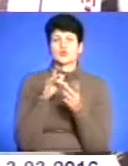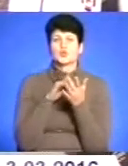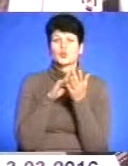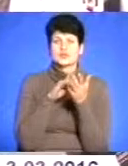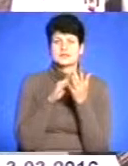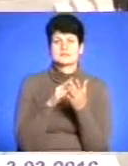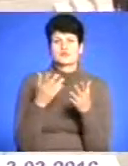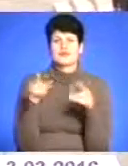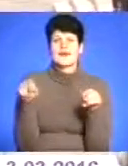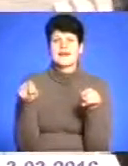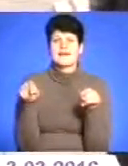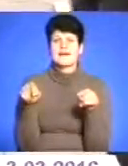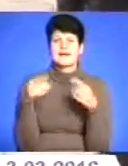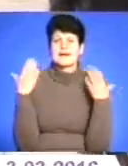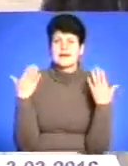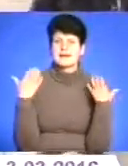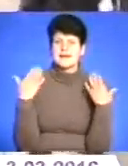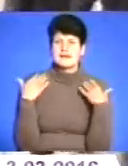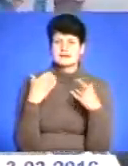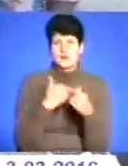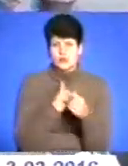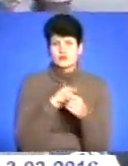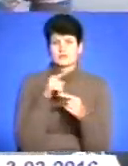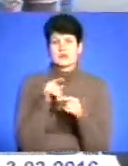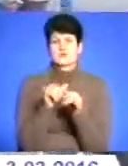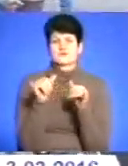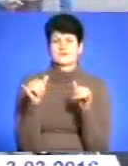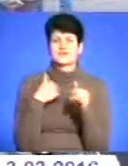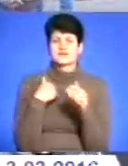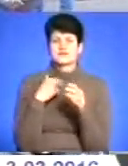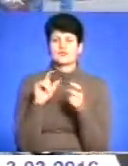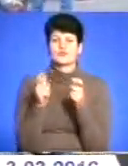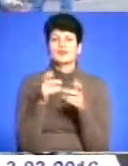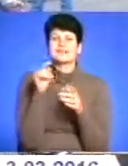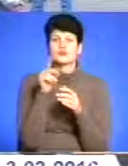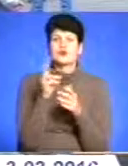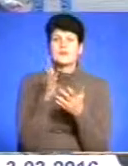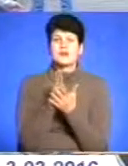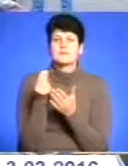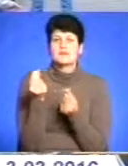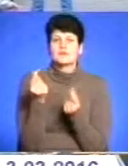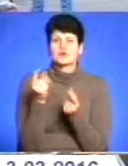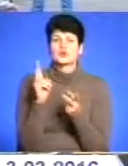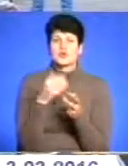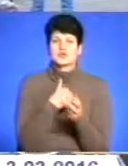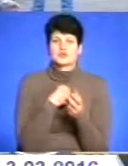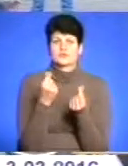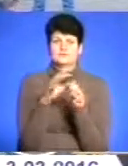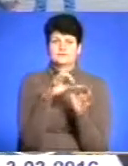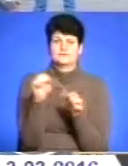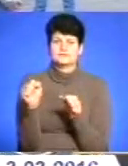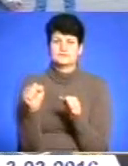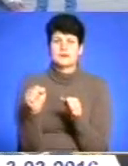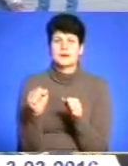досить великі. Ми хотіли б, щоб саме так розвивався цей регіон. Нас відволікають оці, що мають бабло і хто хоче бабло урвати. Тобто місцеві